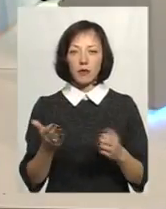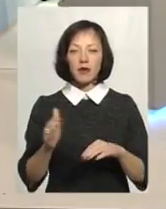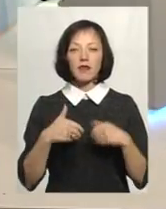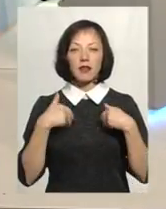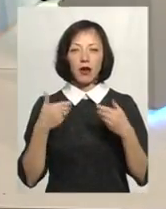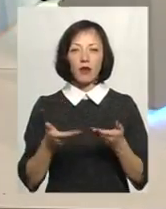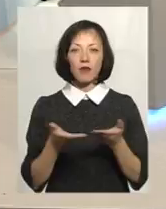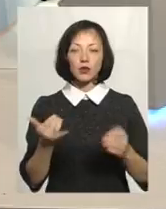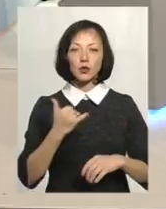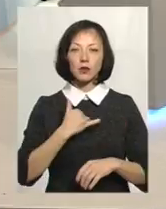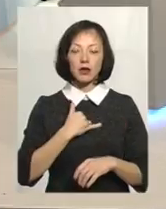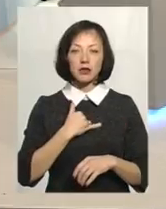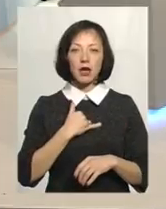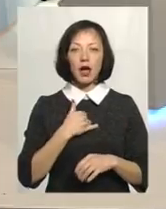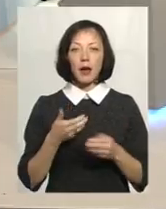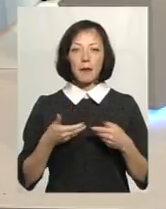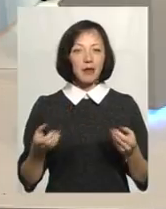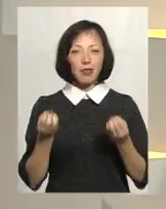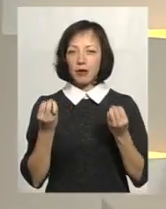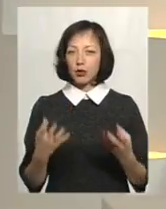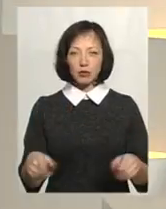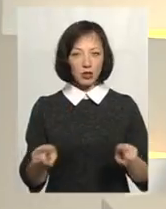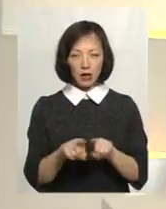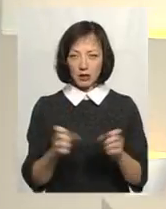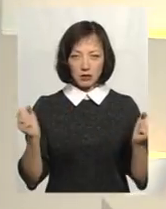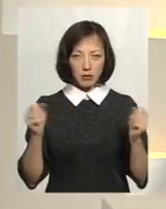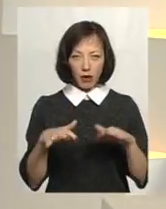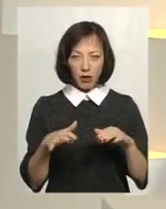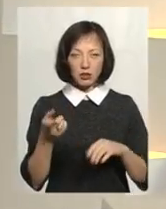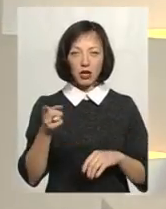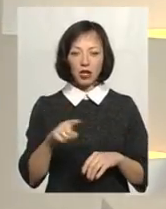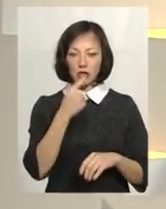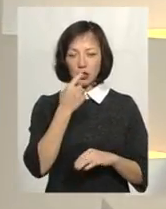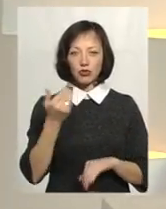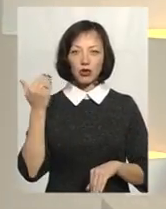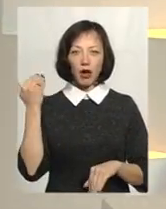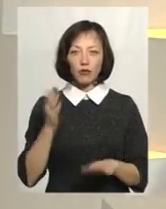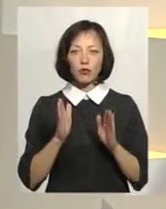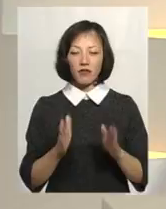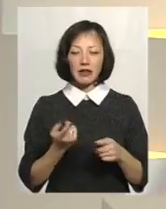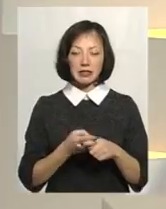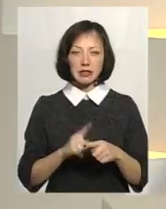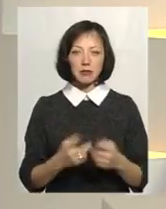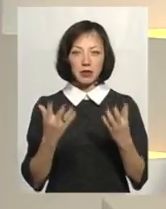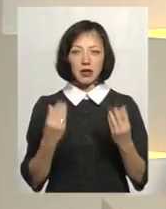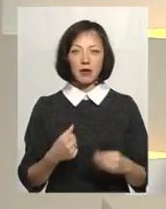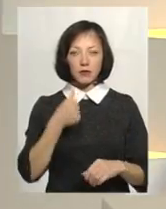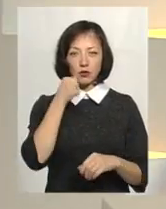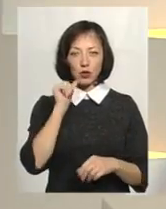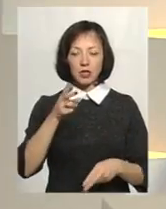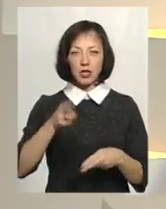вечора. Ми не просто так зібралися, адже нещодавно, буквально цими днями, вчора